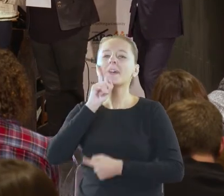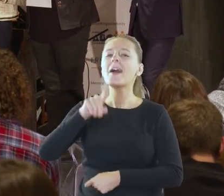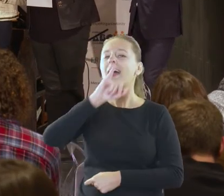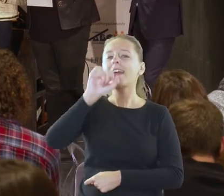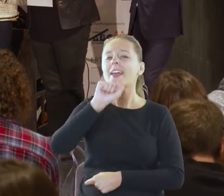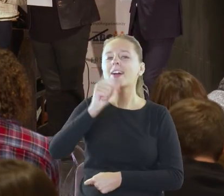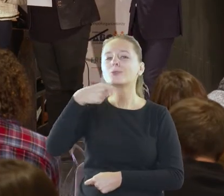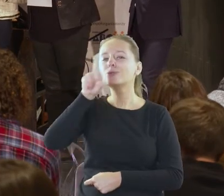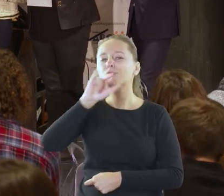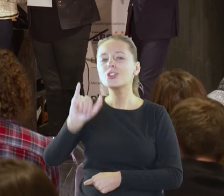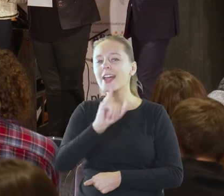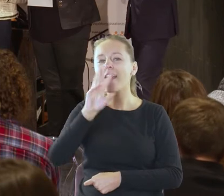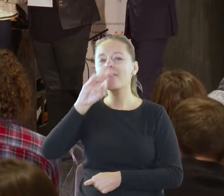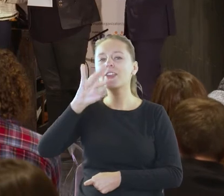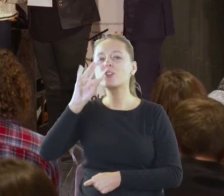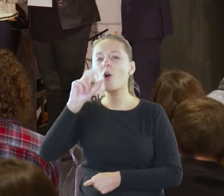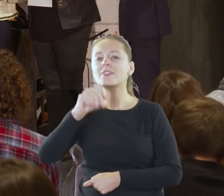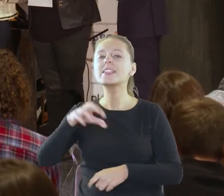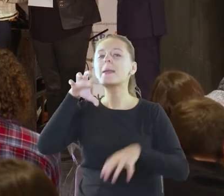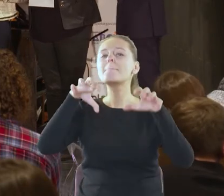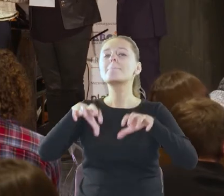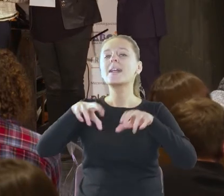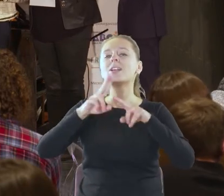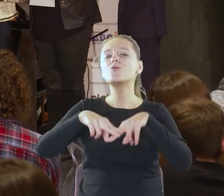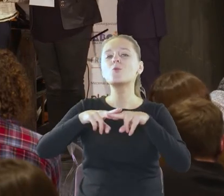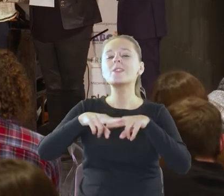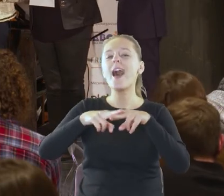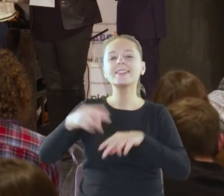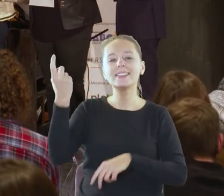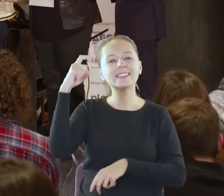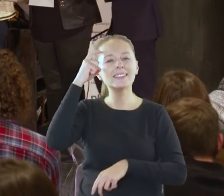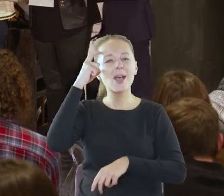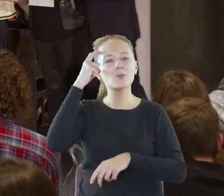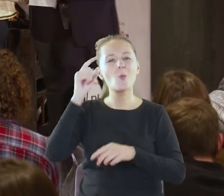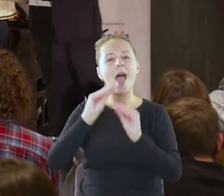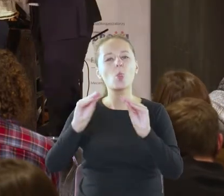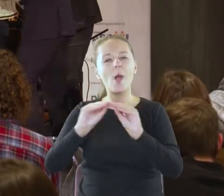Witkowskiego, prezesa fundacji Centrum Edukacji Obywatelskiej.